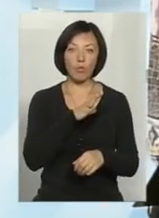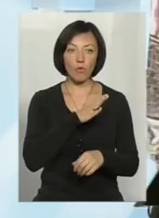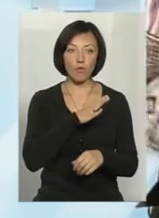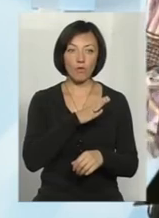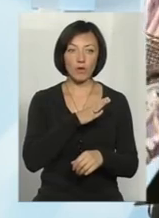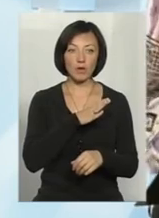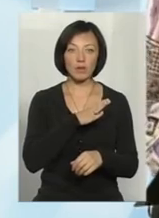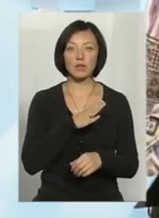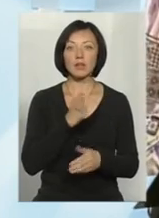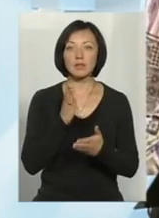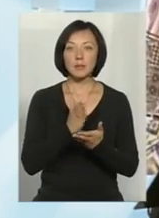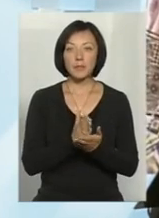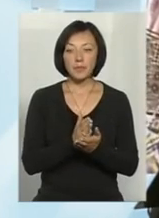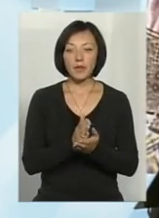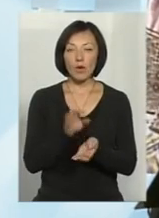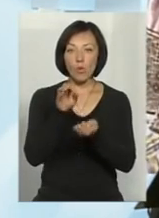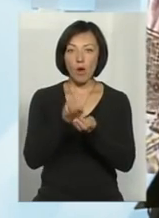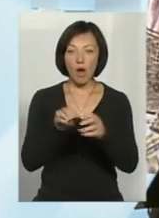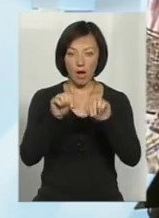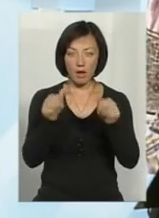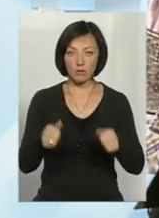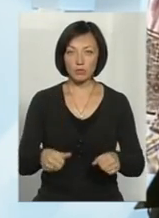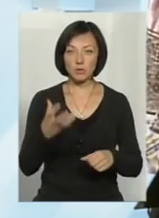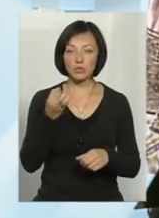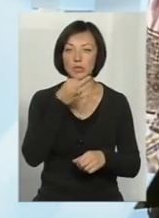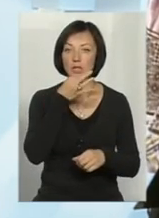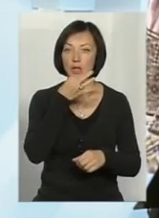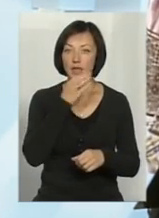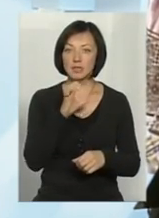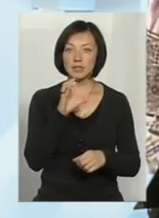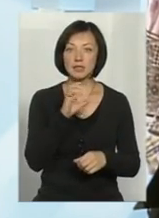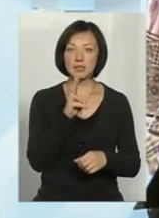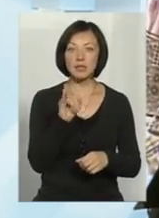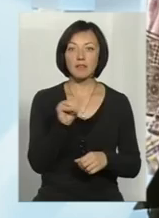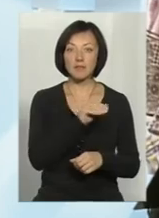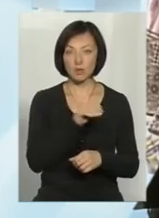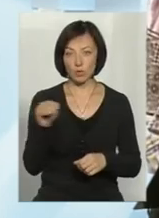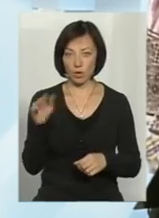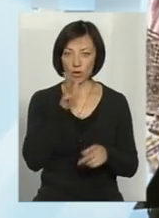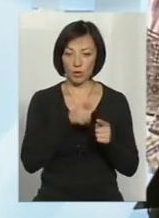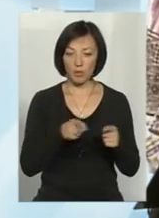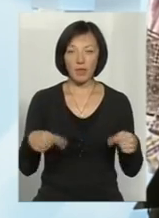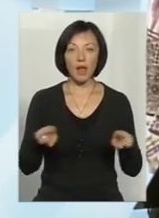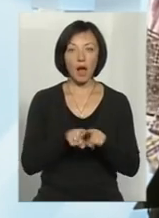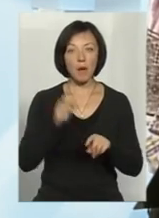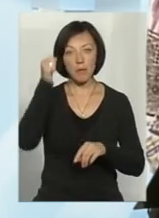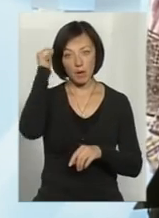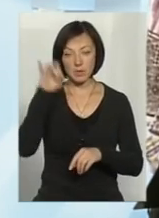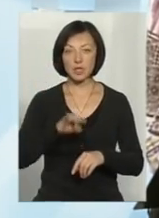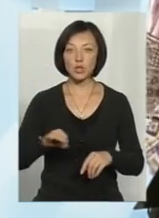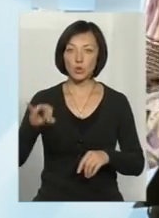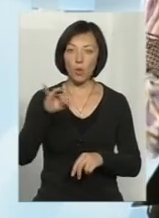свого чинуління курганом, курганом ще ранньо з київської доби. От така пам'ятка історії,